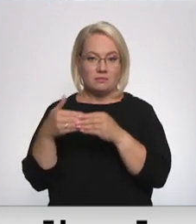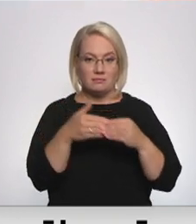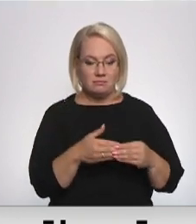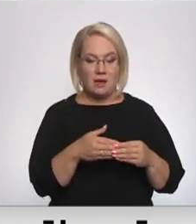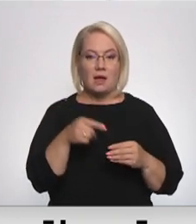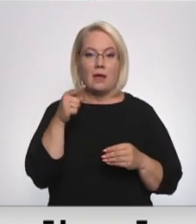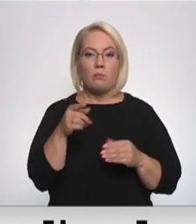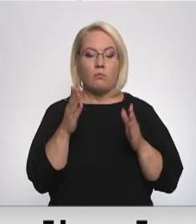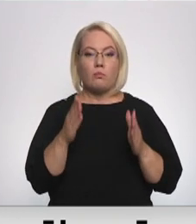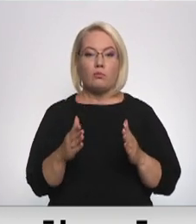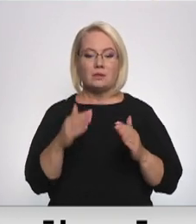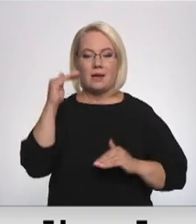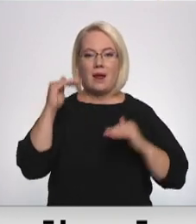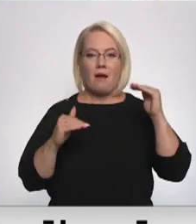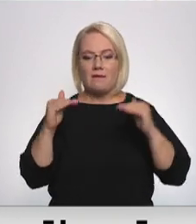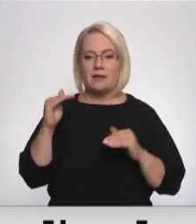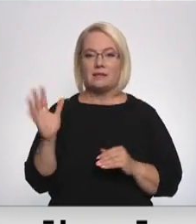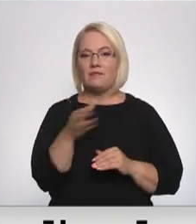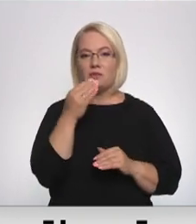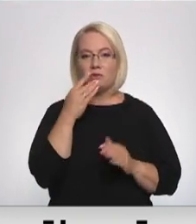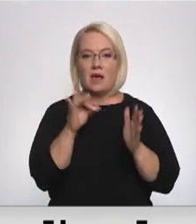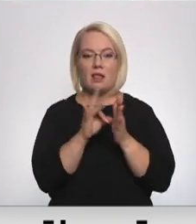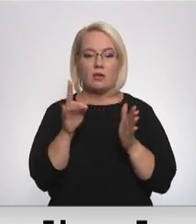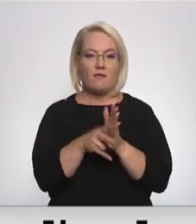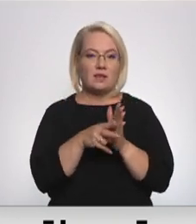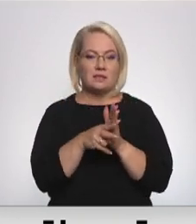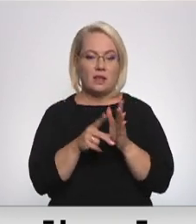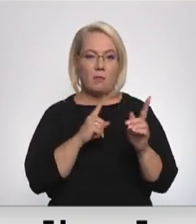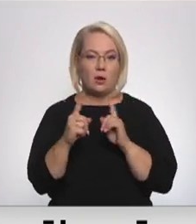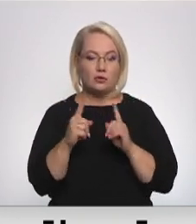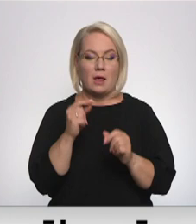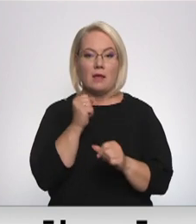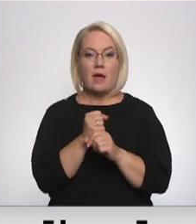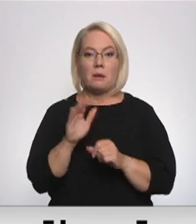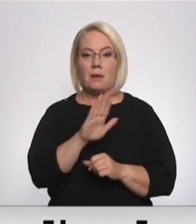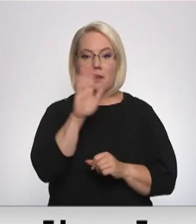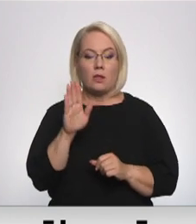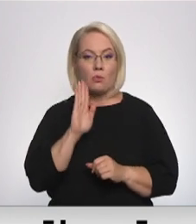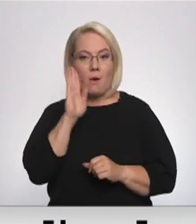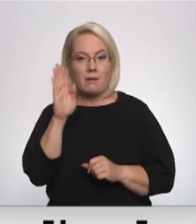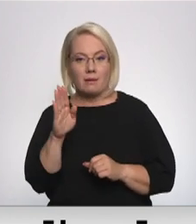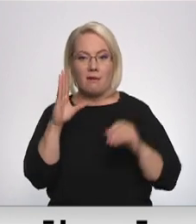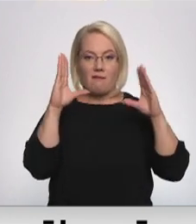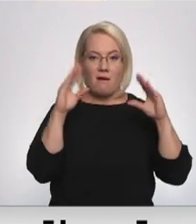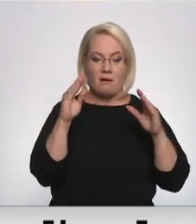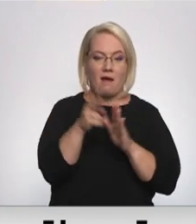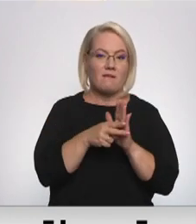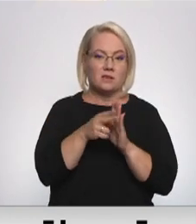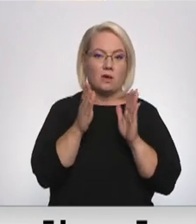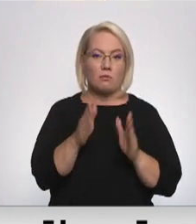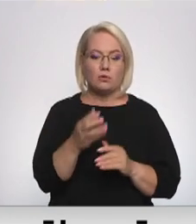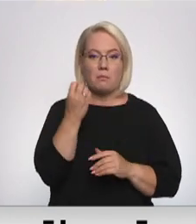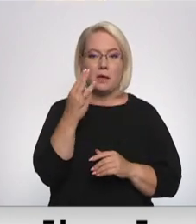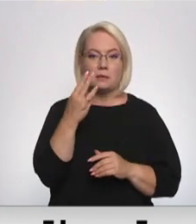ieviest intervāla grafiku uz visos elektrovilcienu maršrutos. Tas nozīmē, ka darba dienu rītos un vakaros vilcieni kursēs ikpēc